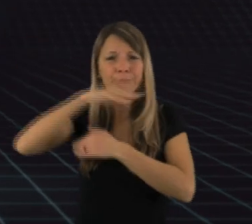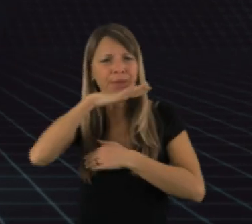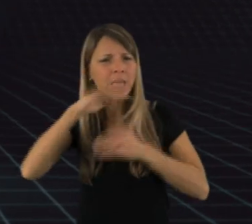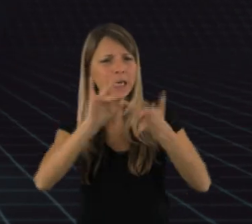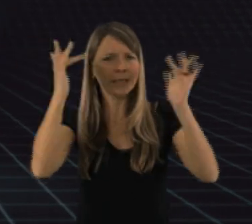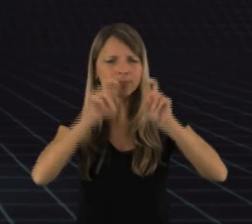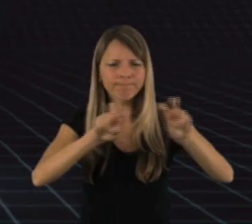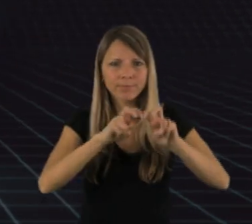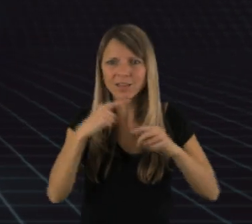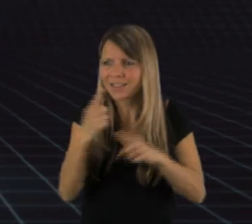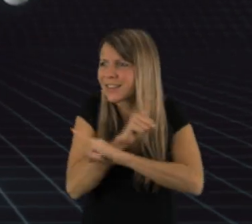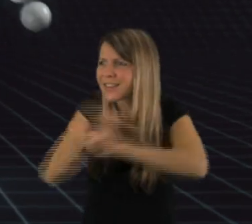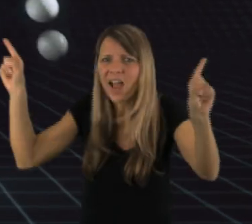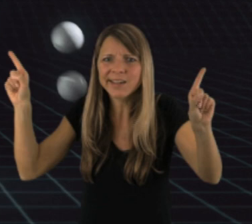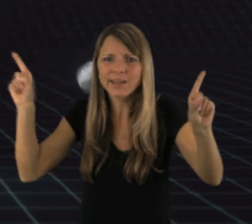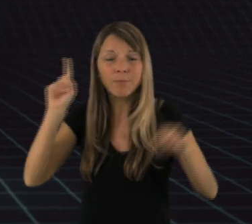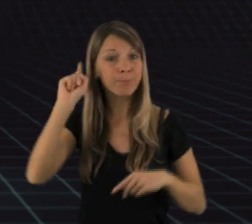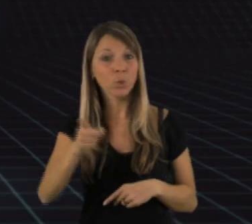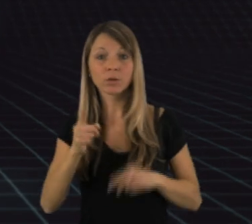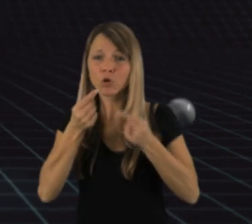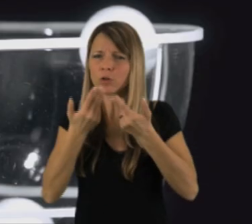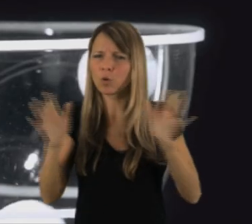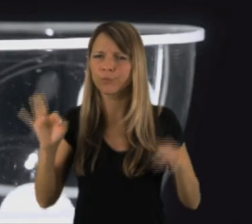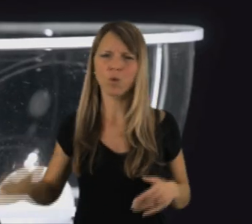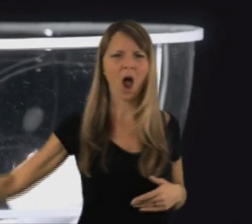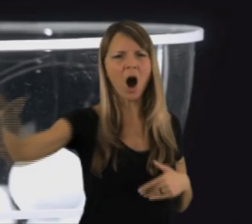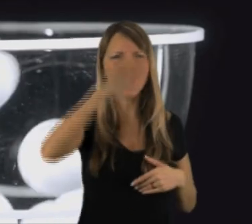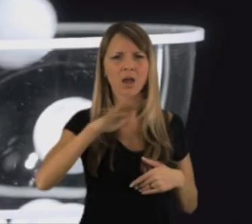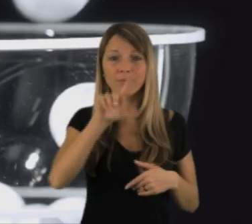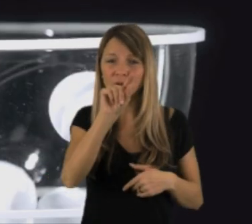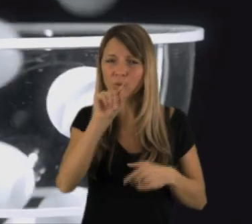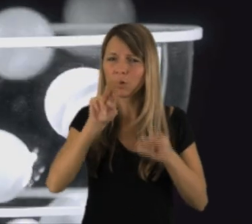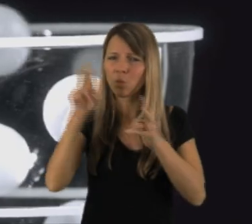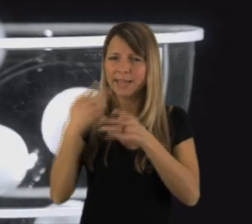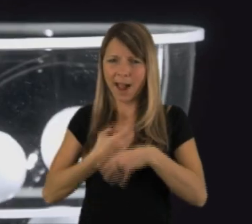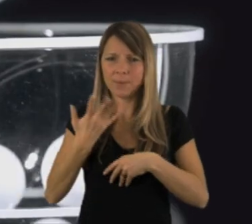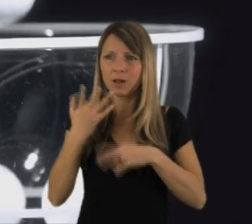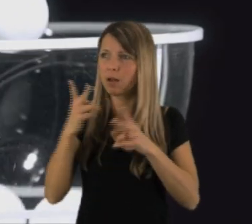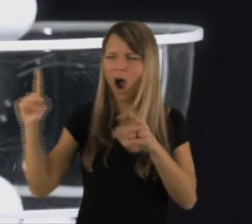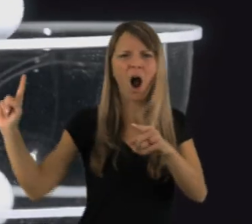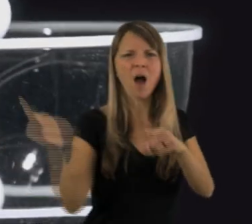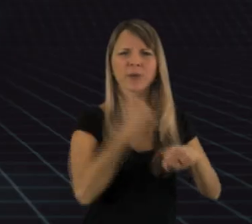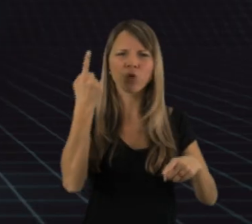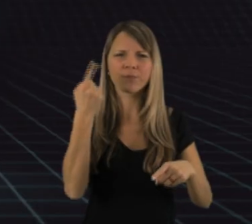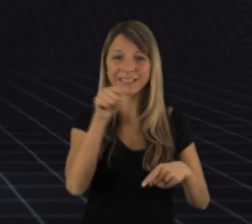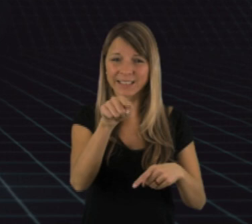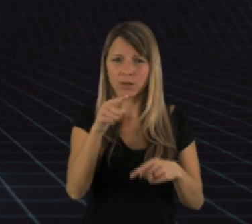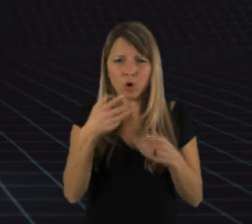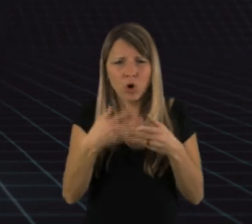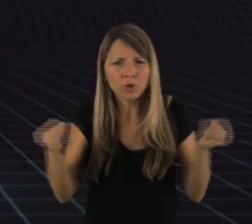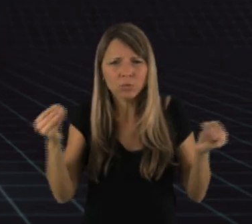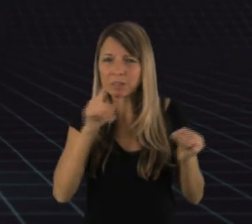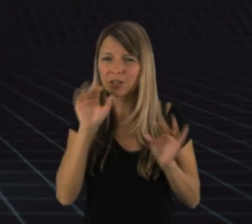Manche Internetaktivisten sagen nein, sie propagieren den freien Zugang alle zu allem. Doch dieses Modell ist schwer zu übertragen auf Firmen und